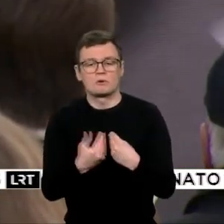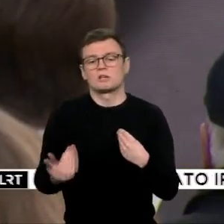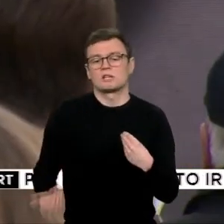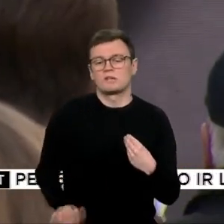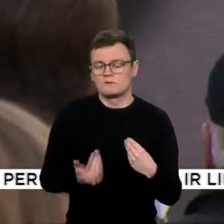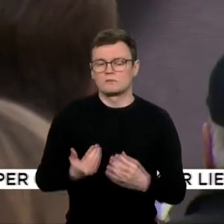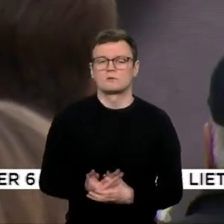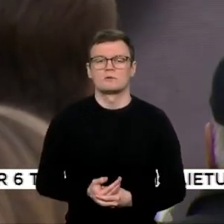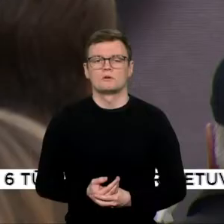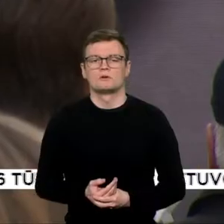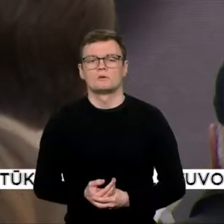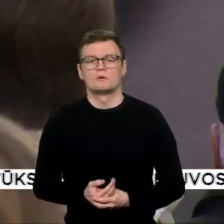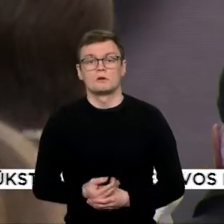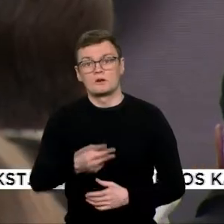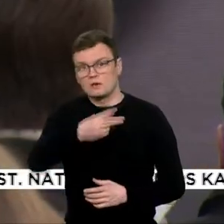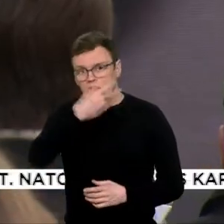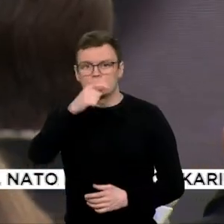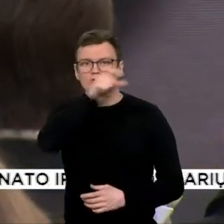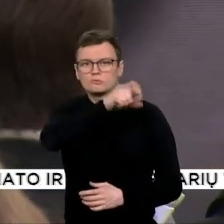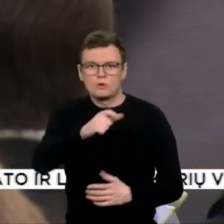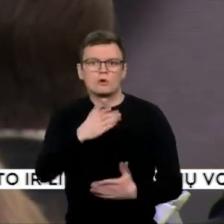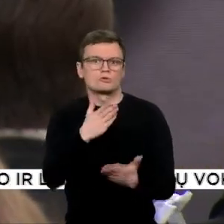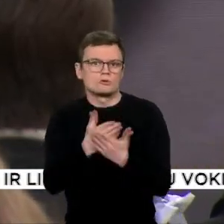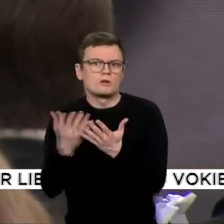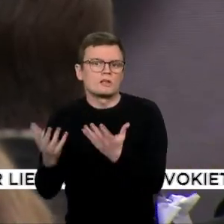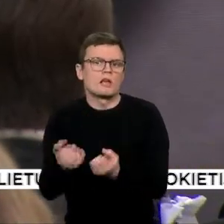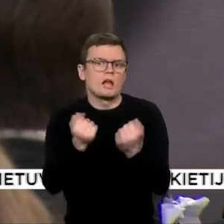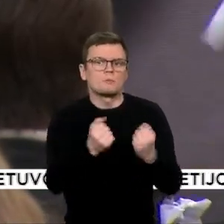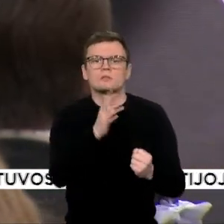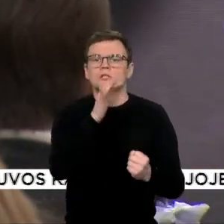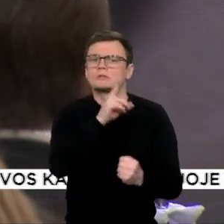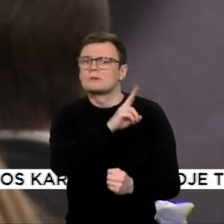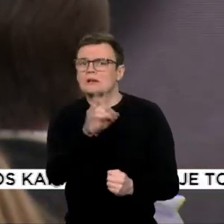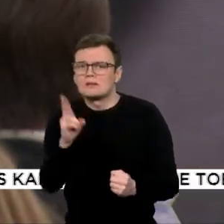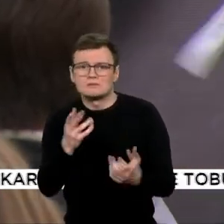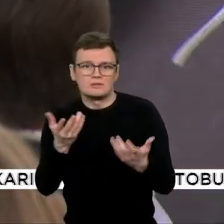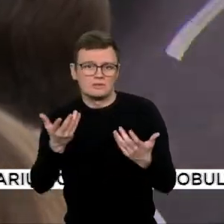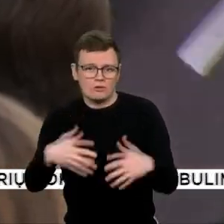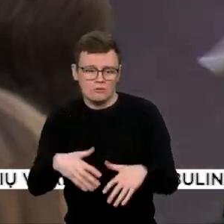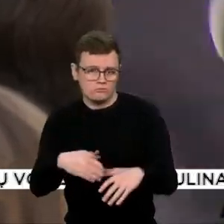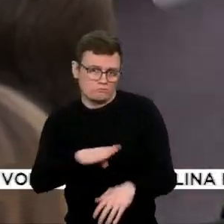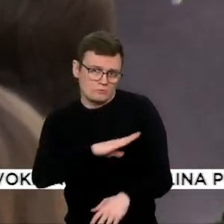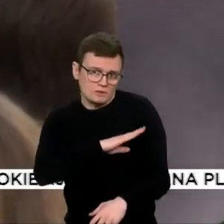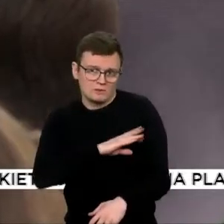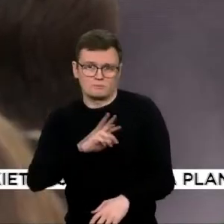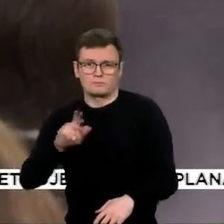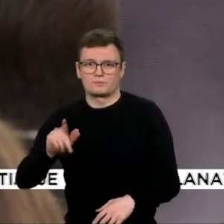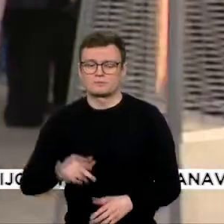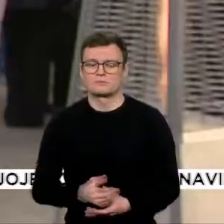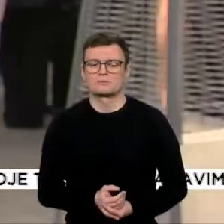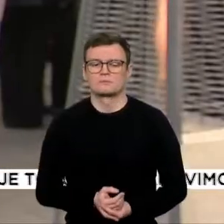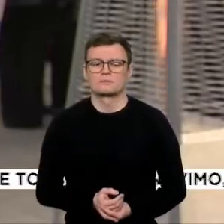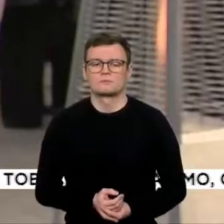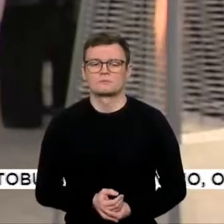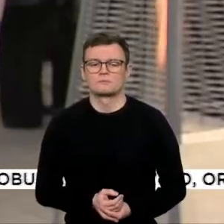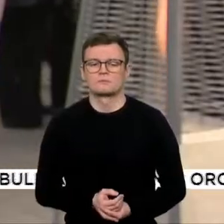gelbėjo pasmerktuosius mirtį. Jeigu ne šiandien minimi šitie gelbių, tai aš nestoviečiau, nes mano senelį ir mano tėvą